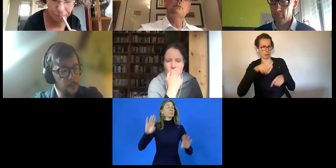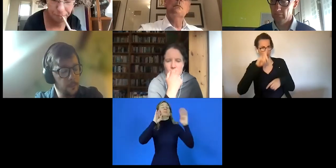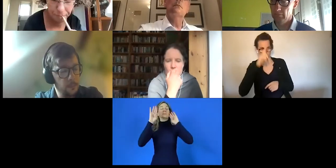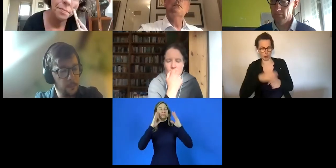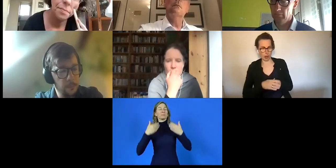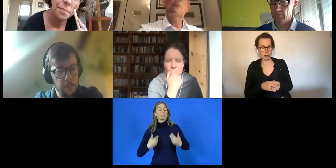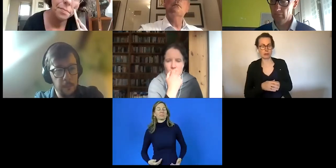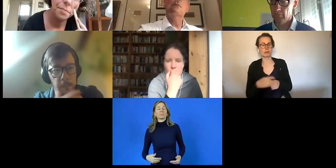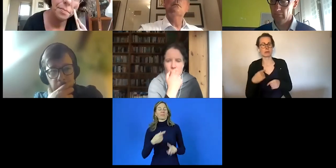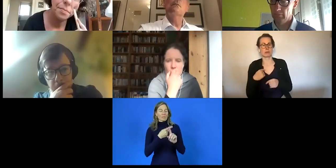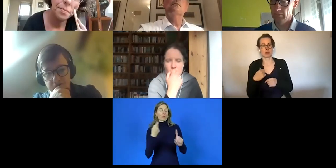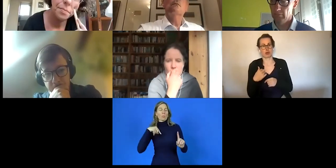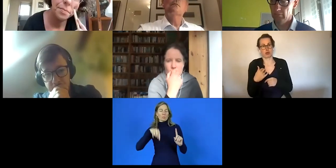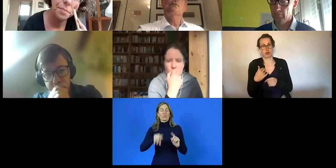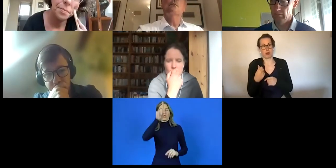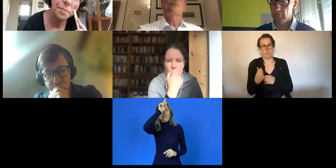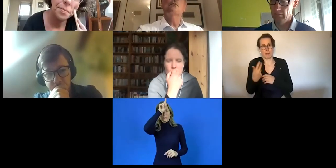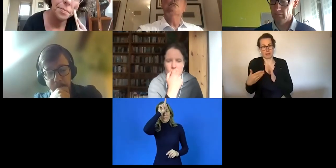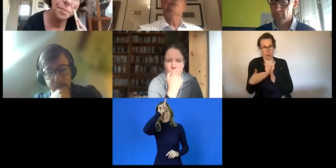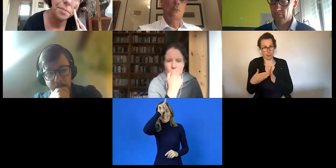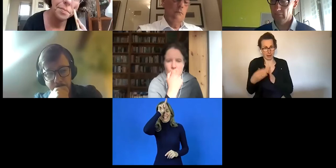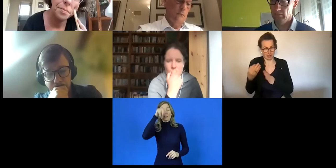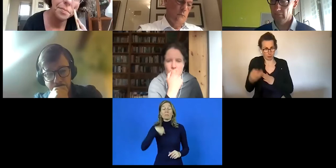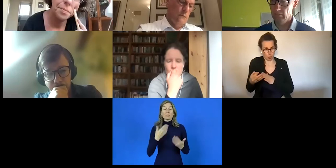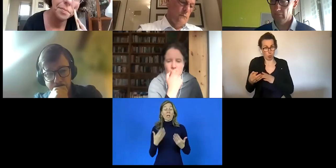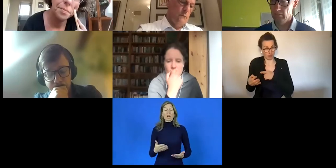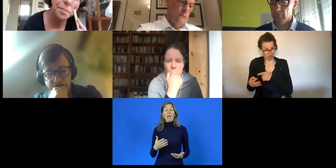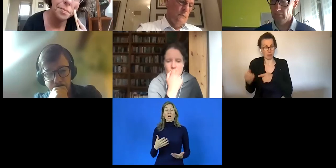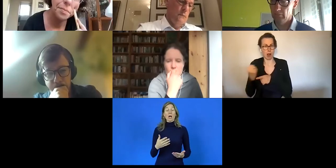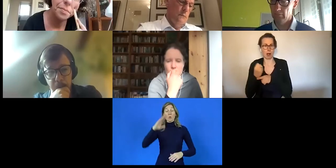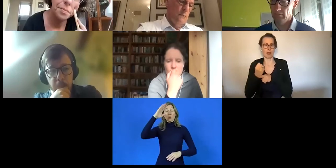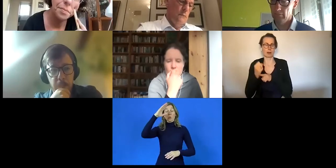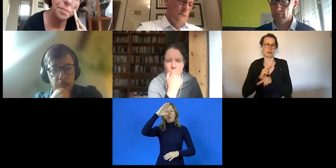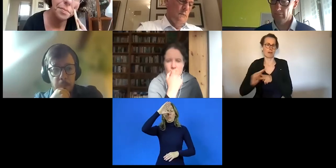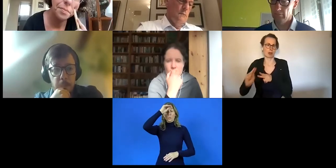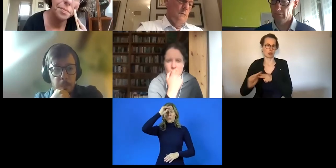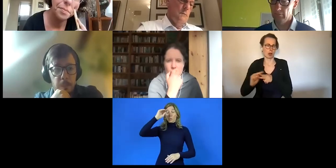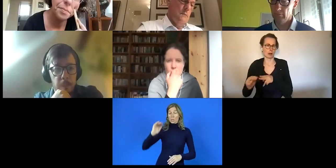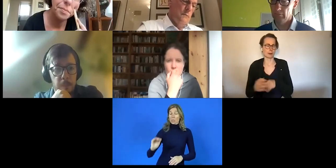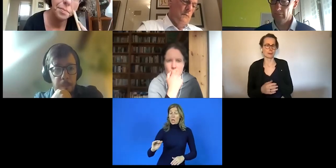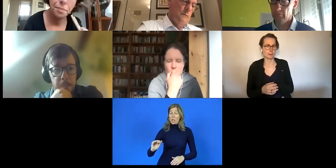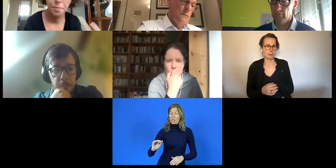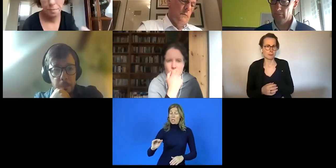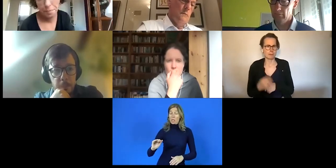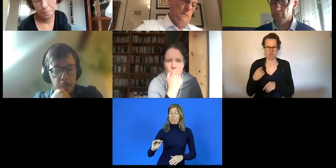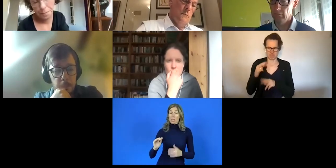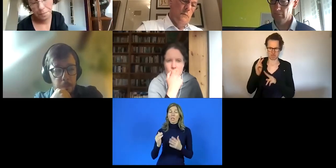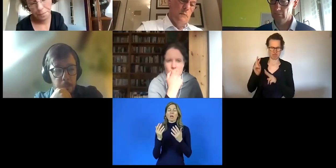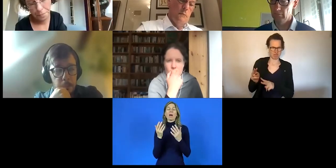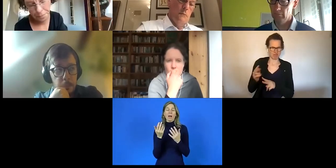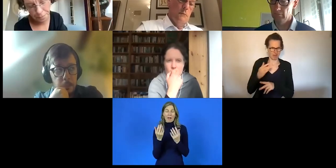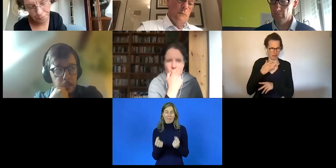mehrfachbehinderten Sohn, der in einer Werkstatt arbeitet und habe dann festgestellt, dass dort sehr viele Menschen